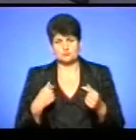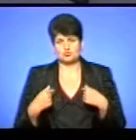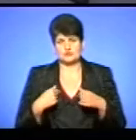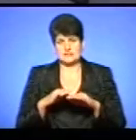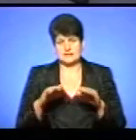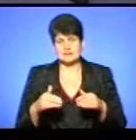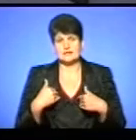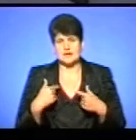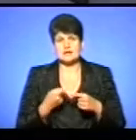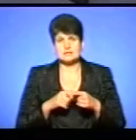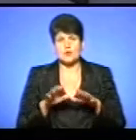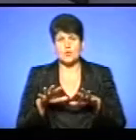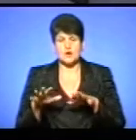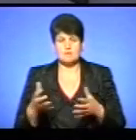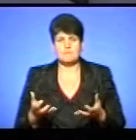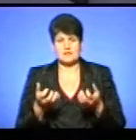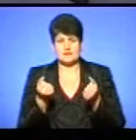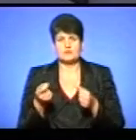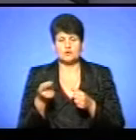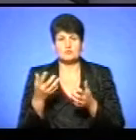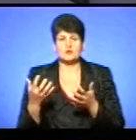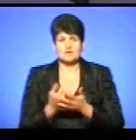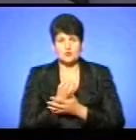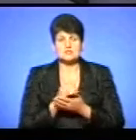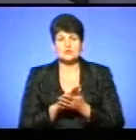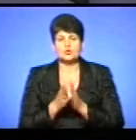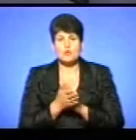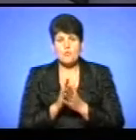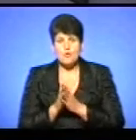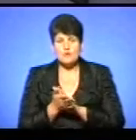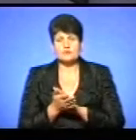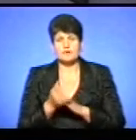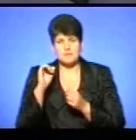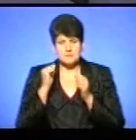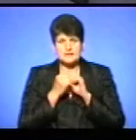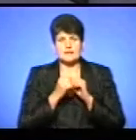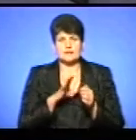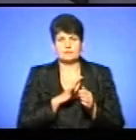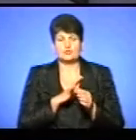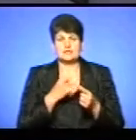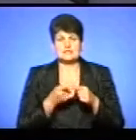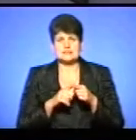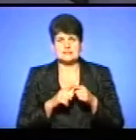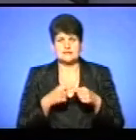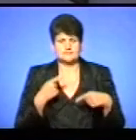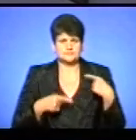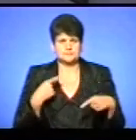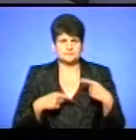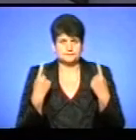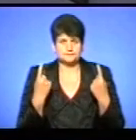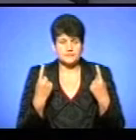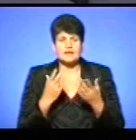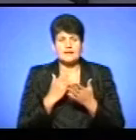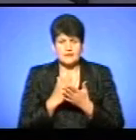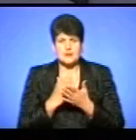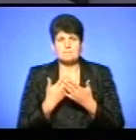голів підтримую, тому що так, в Тернополі вдалося домовитися, але ви пам'ятаєте, які це були бурхливі баталії. Є приклади,